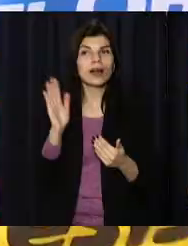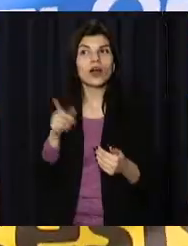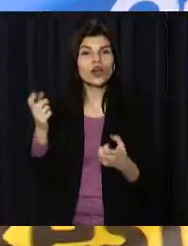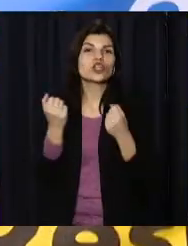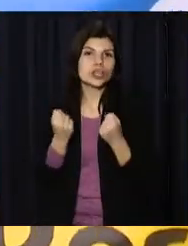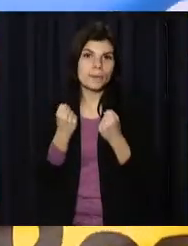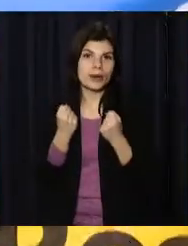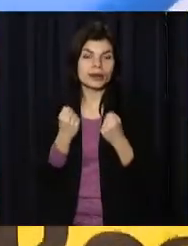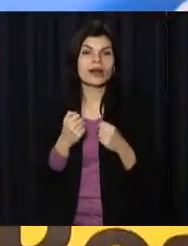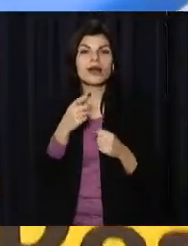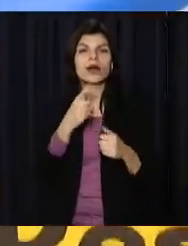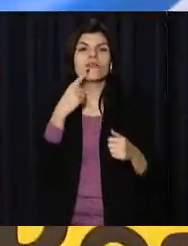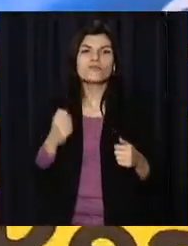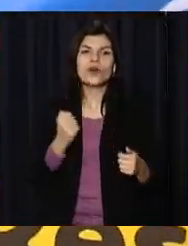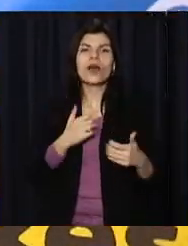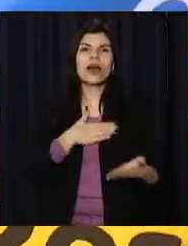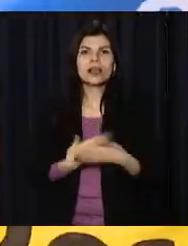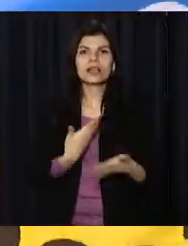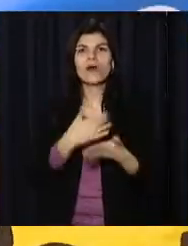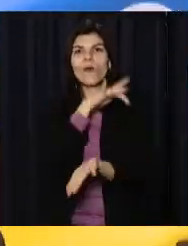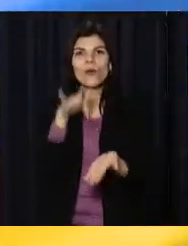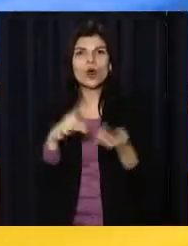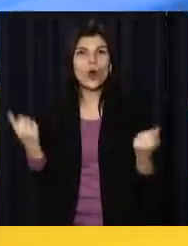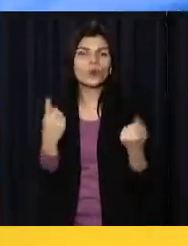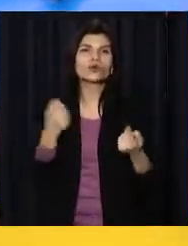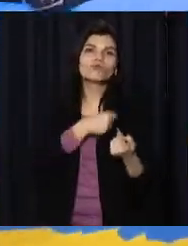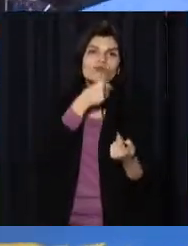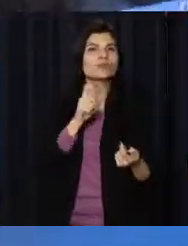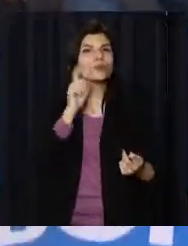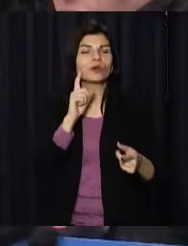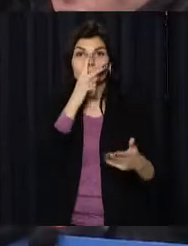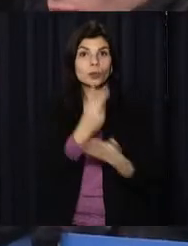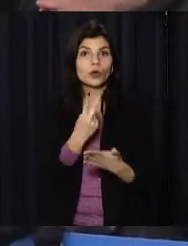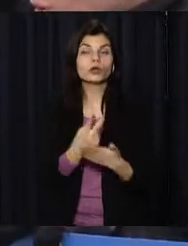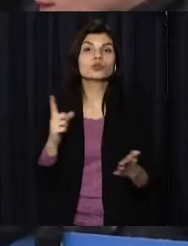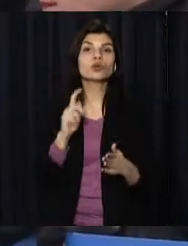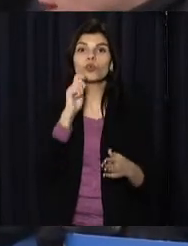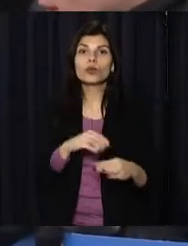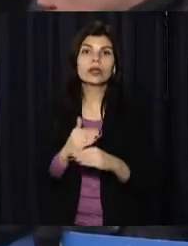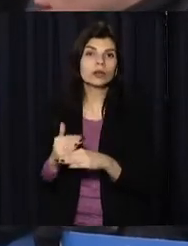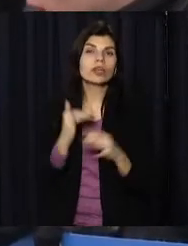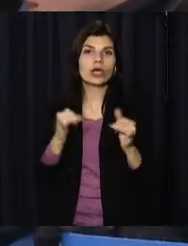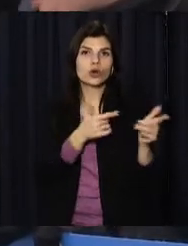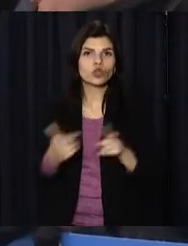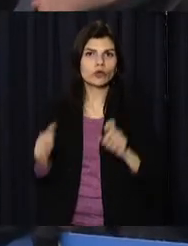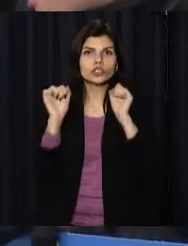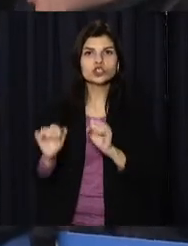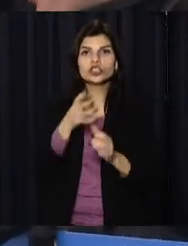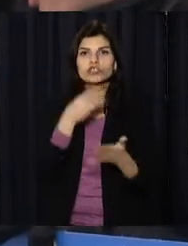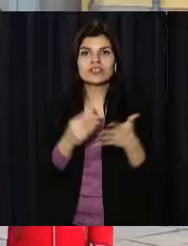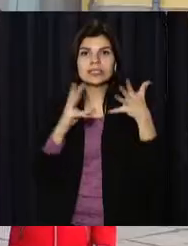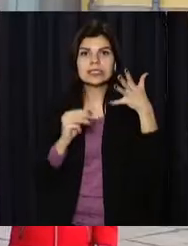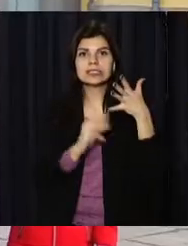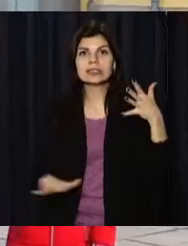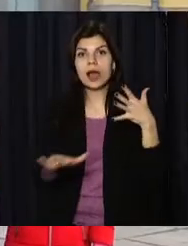тримаються. Бійці, волонтери, громадські активісти та городяни у такий спосіб показують – українці об'єднані та готові захищати свою